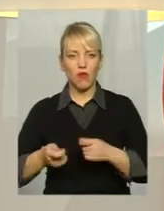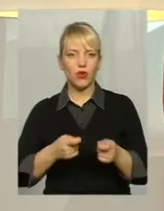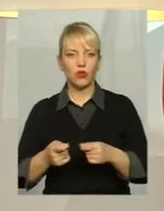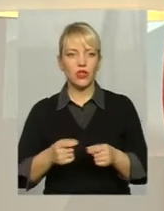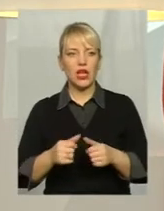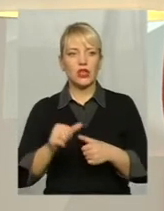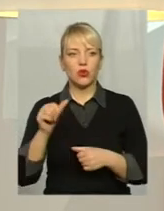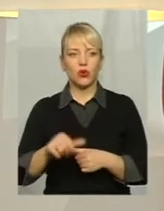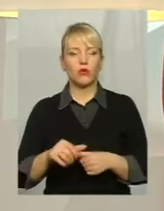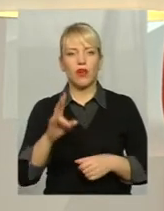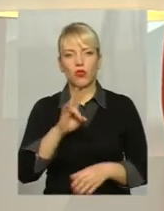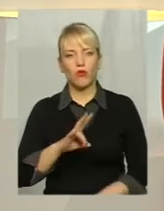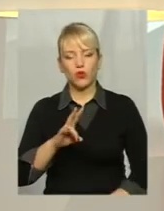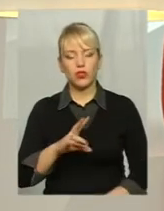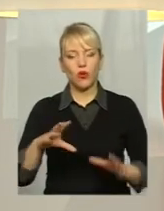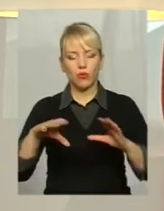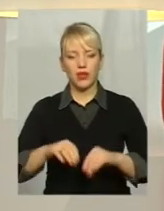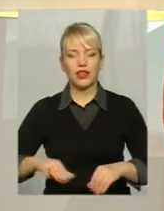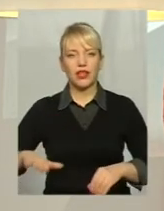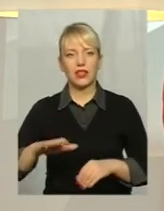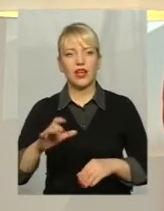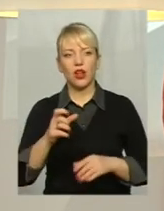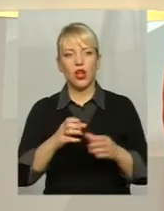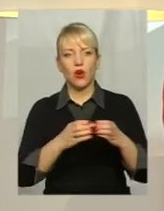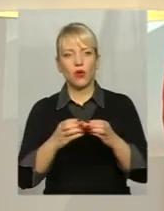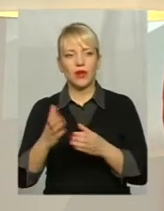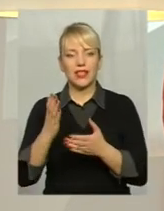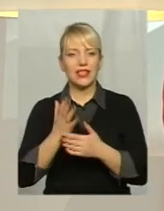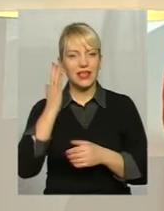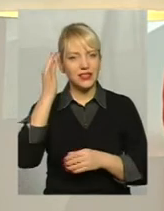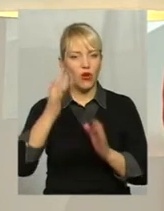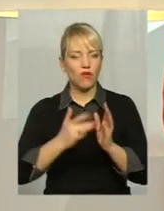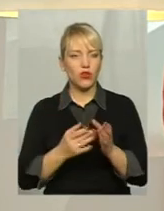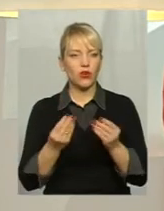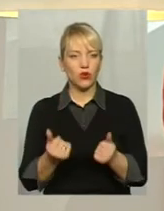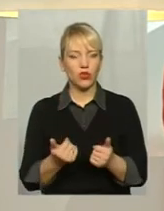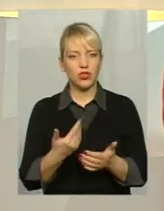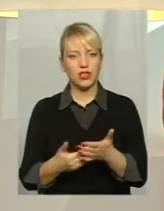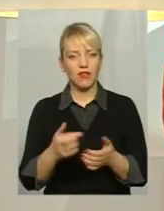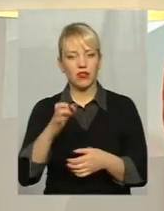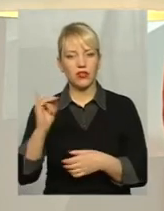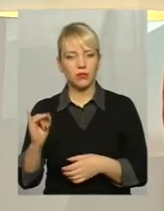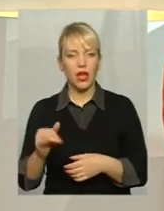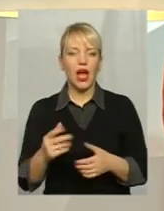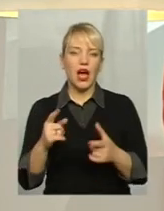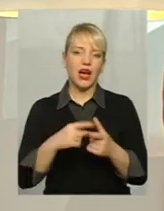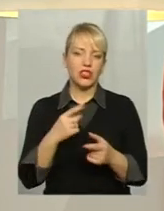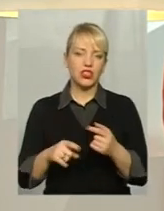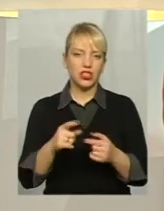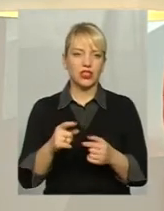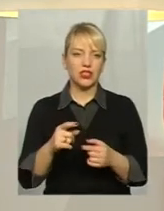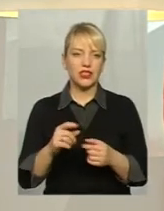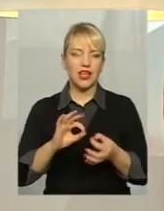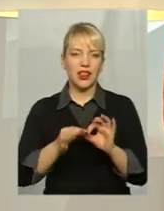Новомушицькій об'єднаній території Є цільові гроші? Так Здавалося б, але чи складно їх